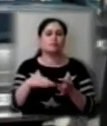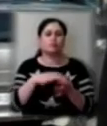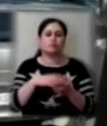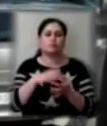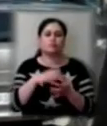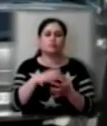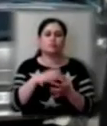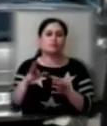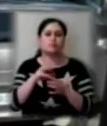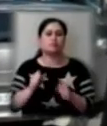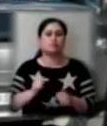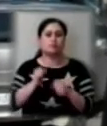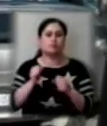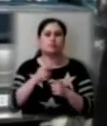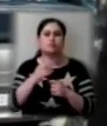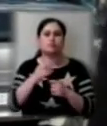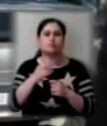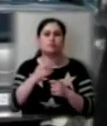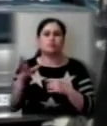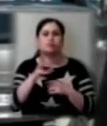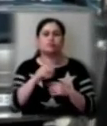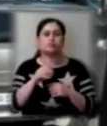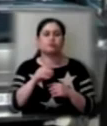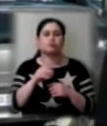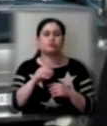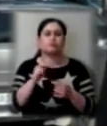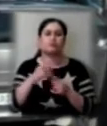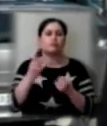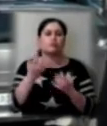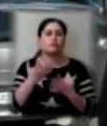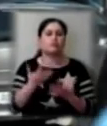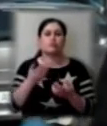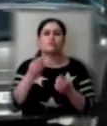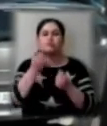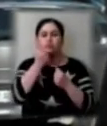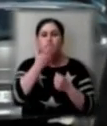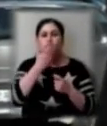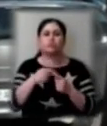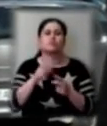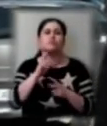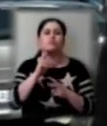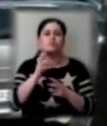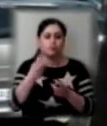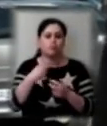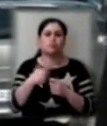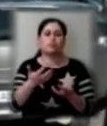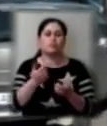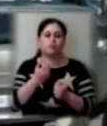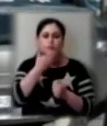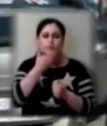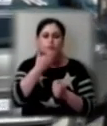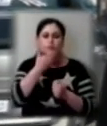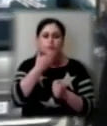акцію, закликаємо всіх долучатися. І не просто отримати маску, звертатися до нас, звісно, по маску, отримувати маски, але, крім того,